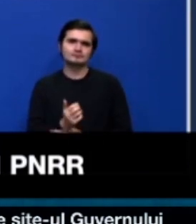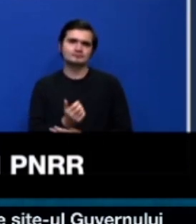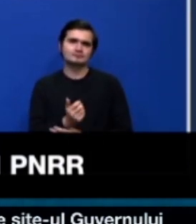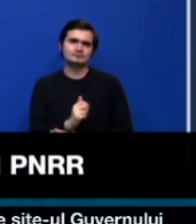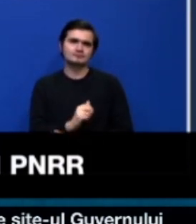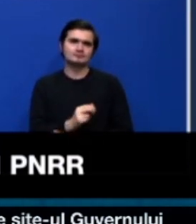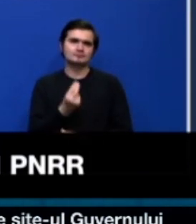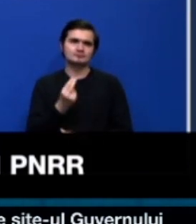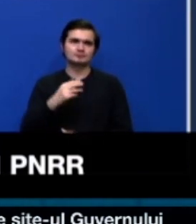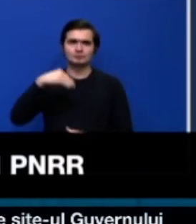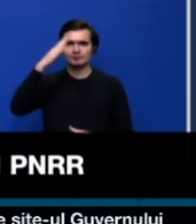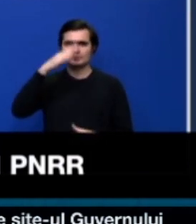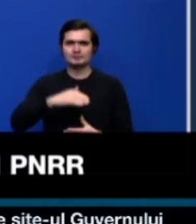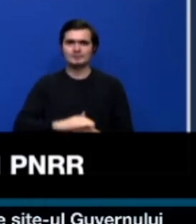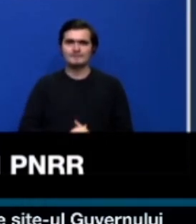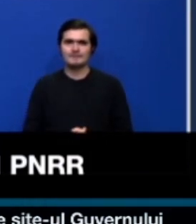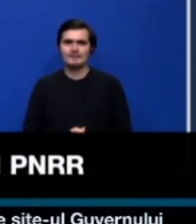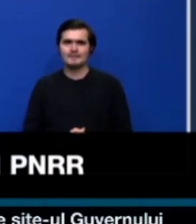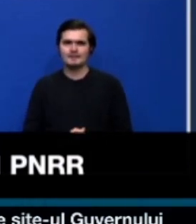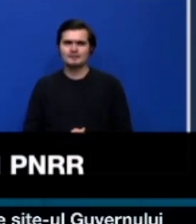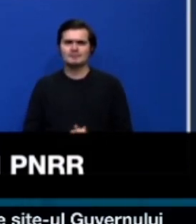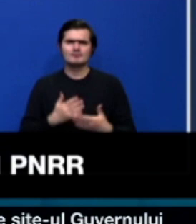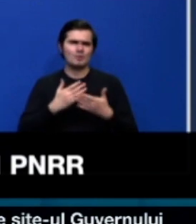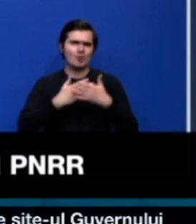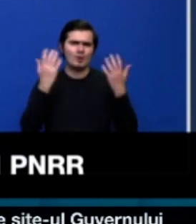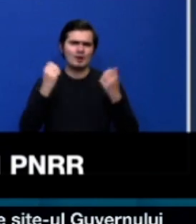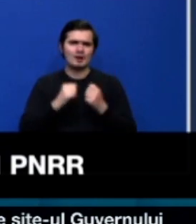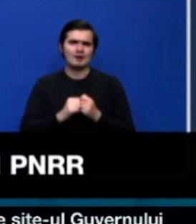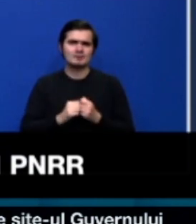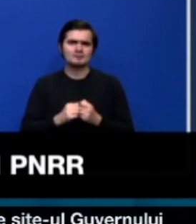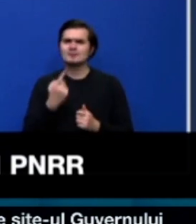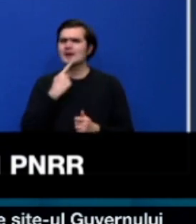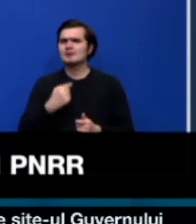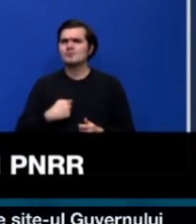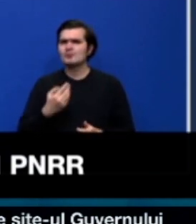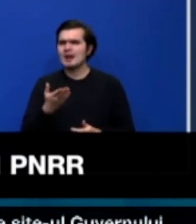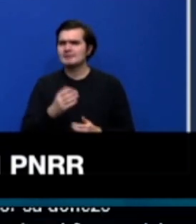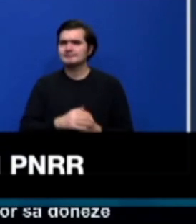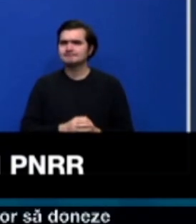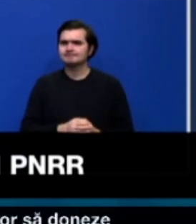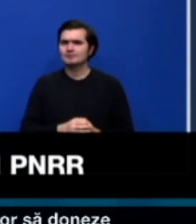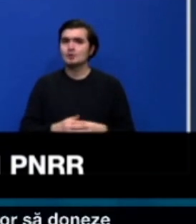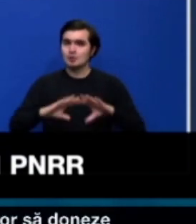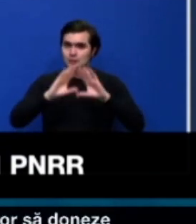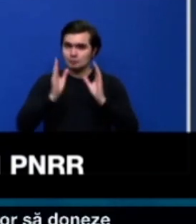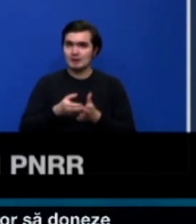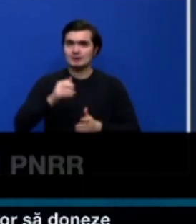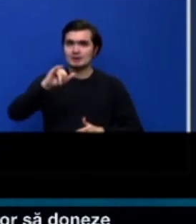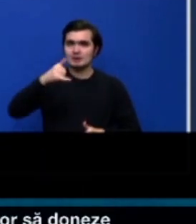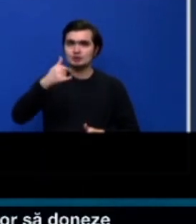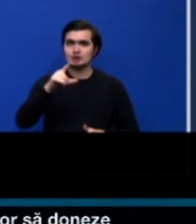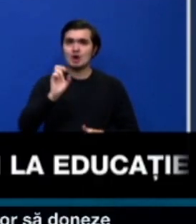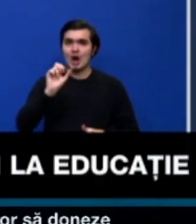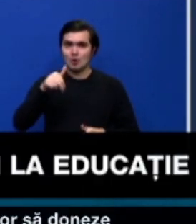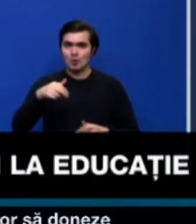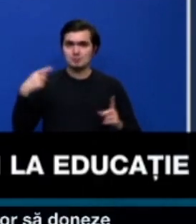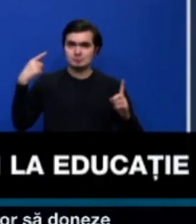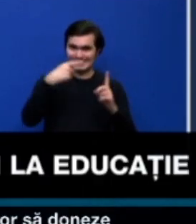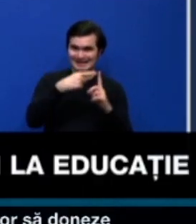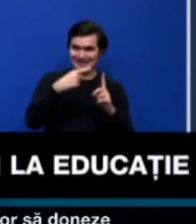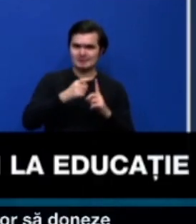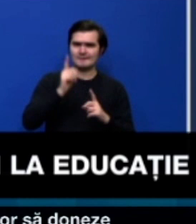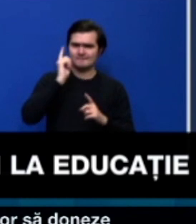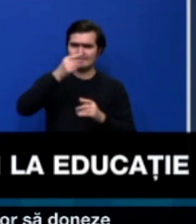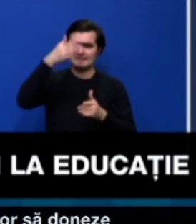Bună ziua, Gabriela Mihai, B1 TV. Concret, vreau să ne spuneți, domnule Ministru, dacă toate jaloanele vor fi finalizate